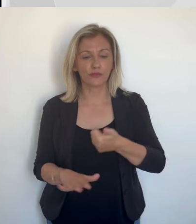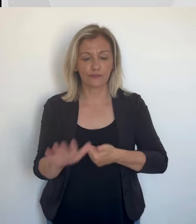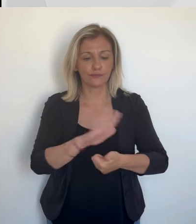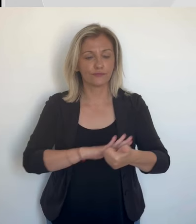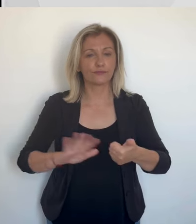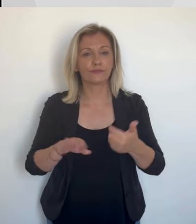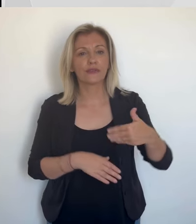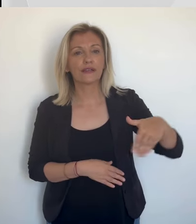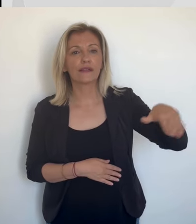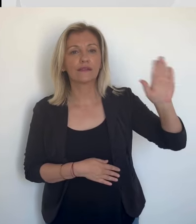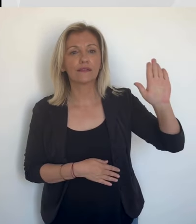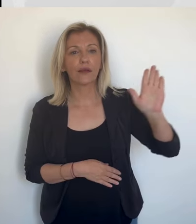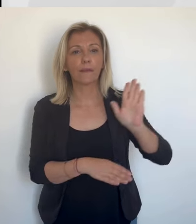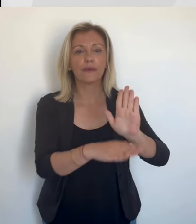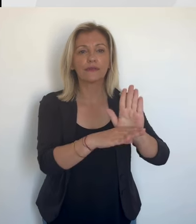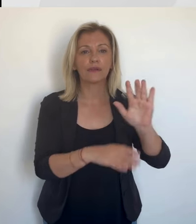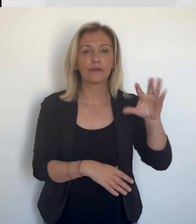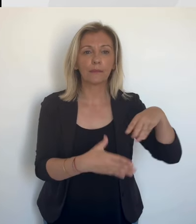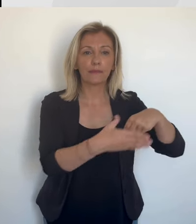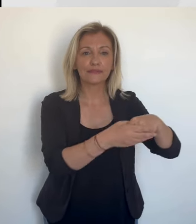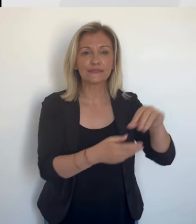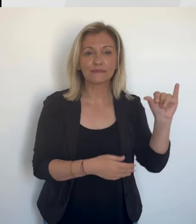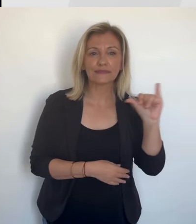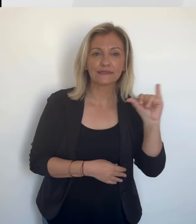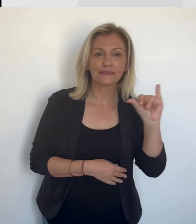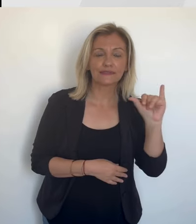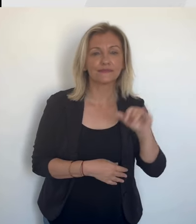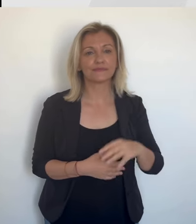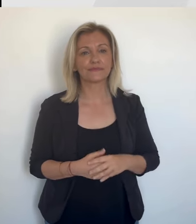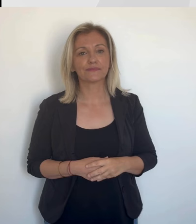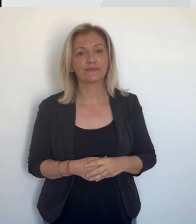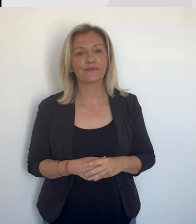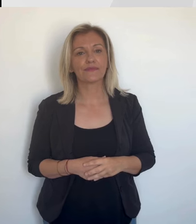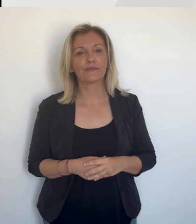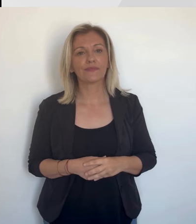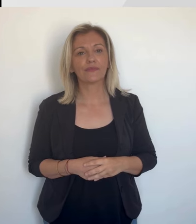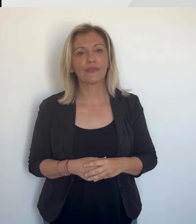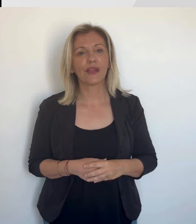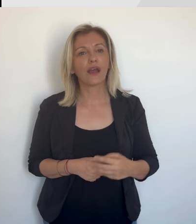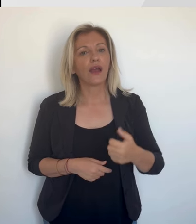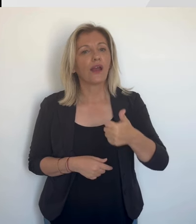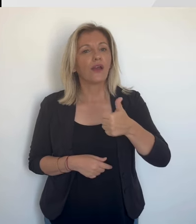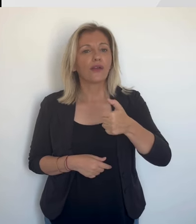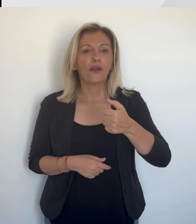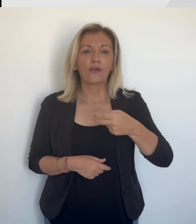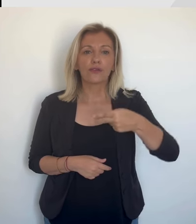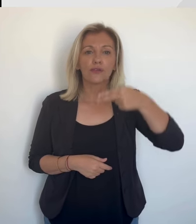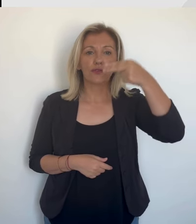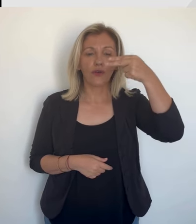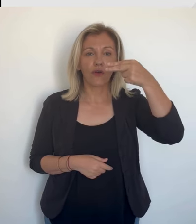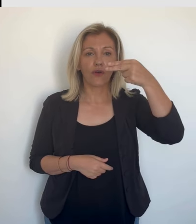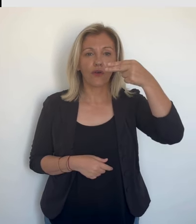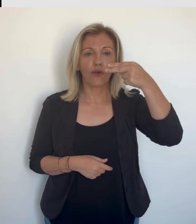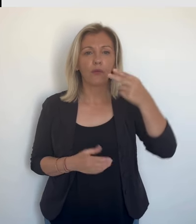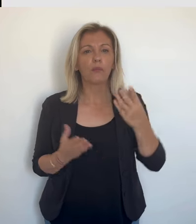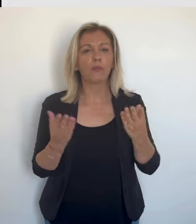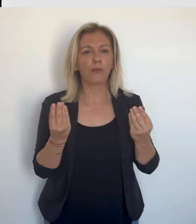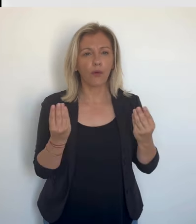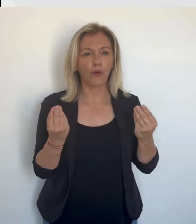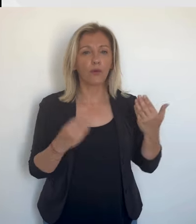L'ensemble des candidats est parti dans nos quatre circonscriptions. On fait le point avec Marc-Antoine Renucci et toutes nos équipes.